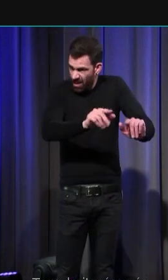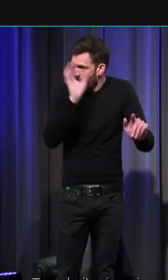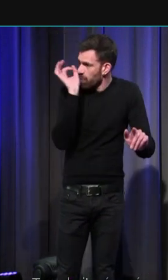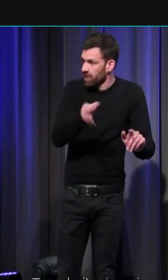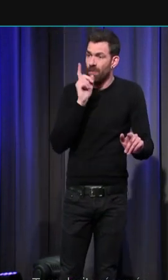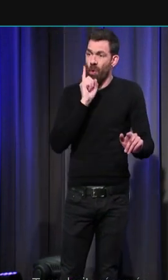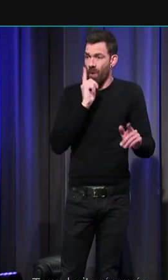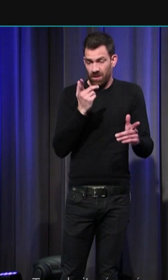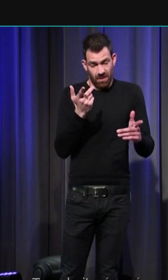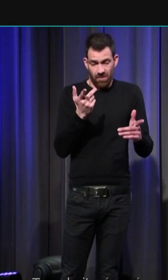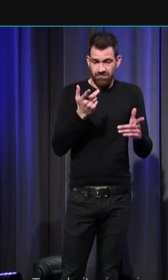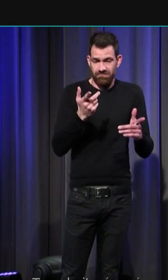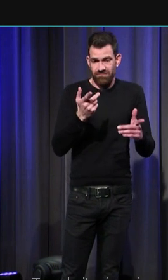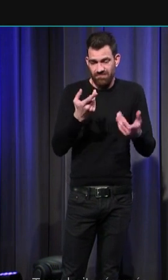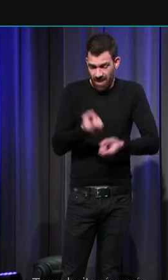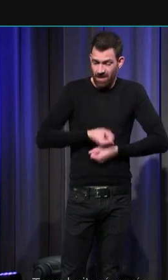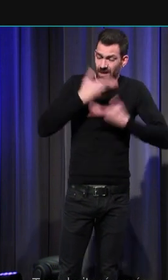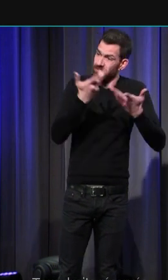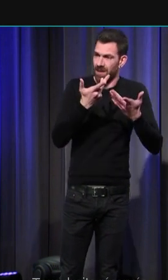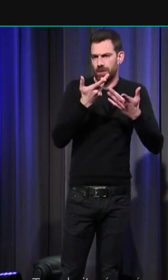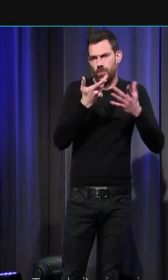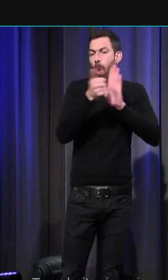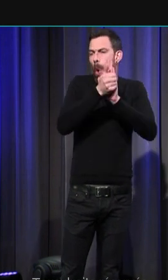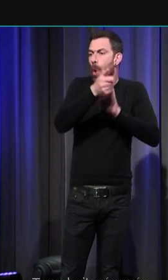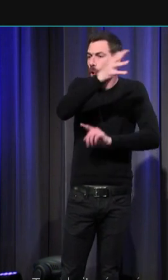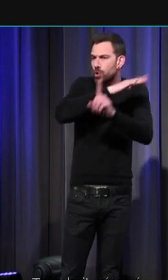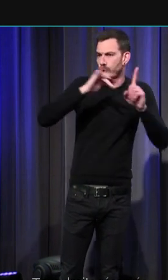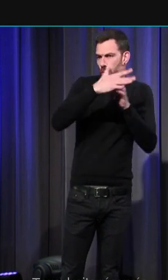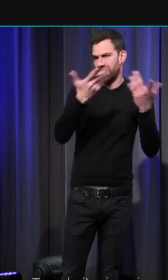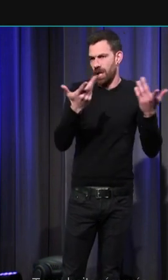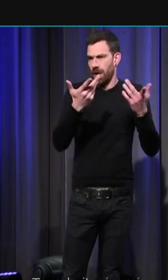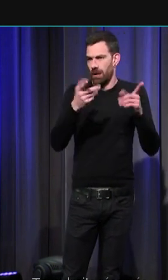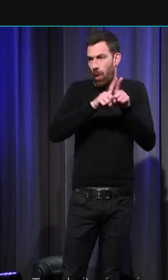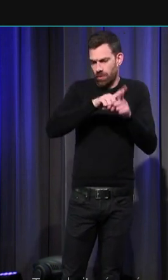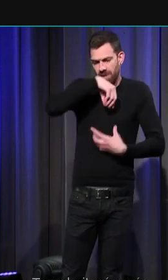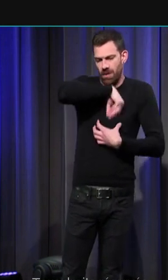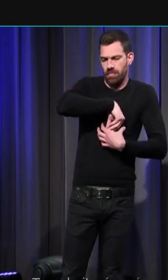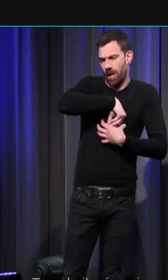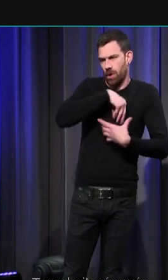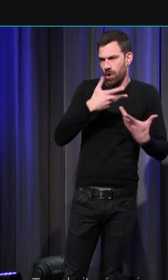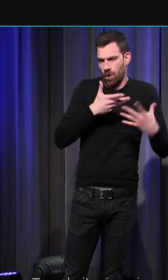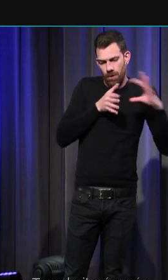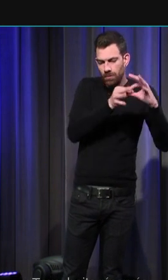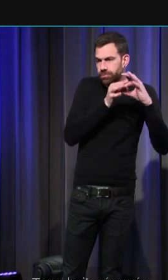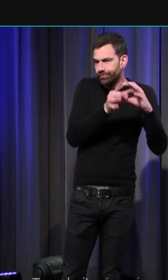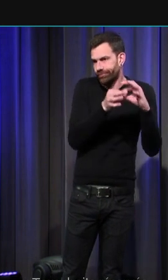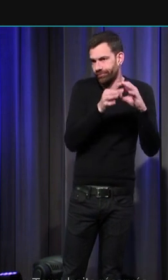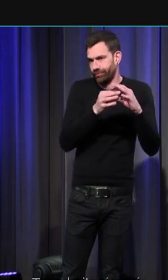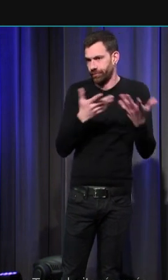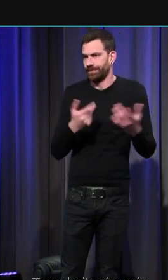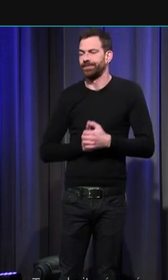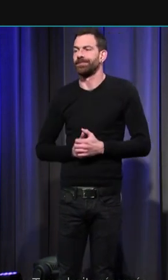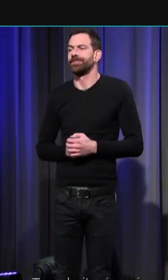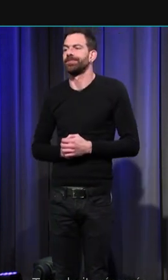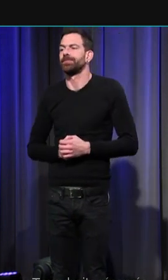du geste émotionnel que dans l'intériorité qui est si qualifiante pour nous au XXIe